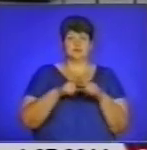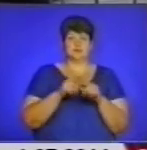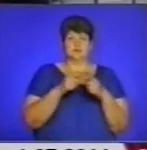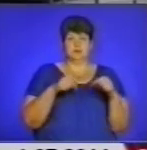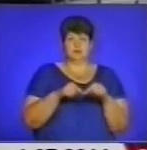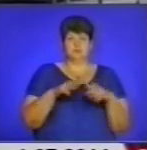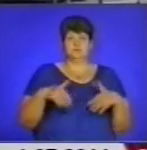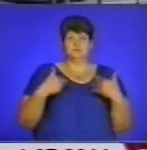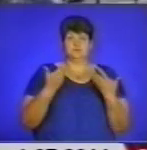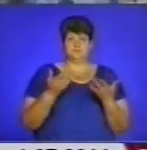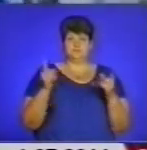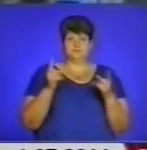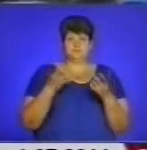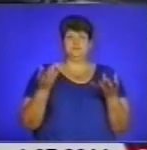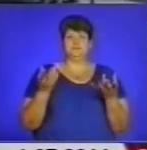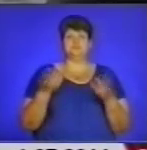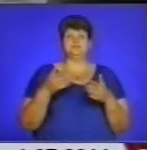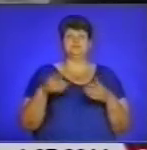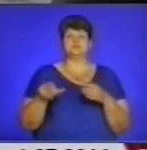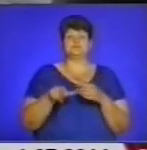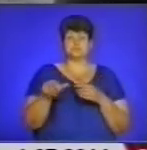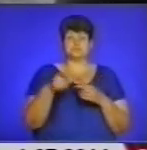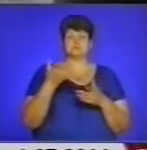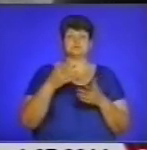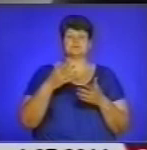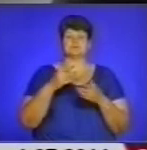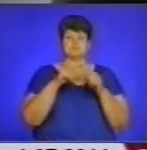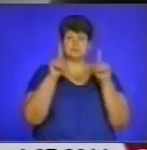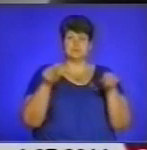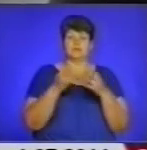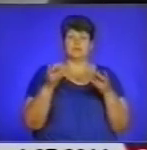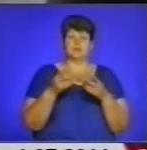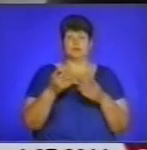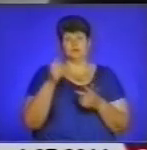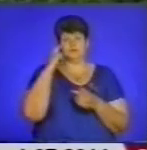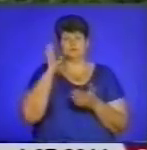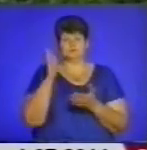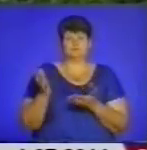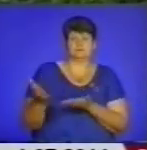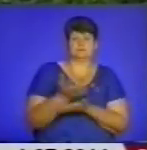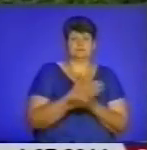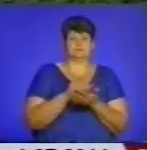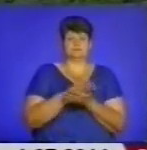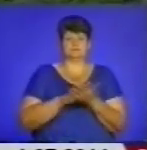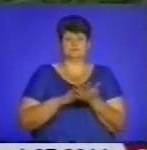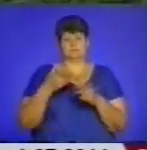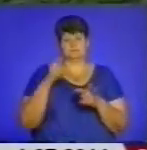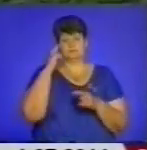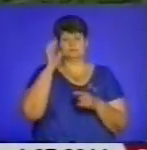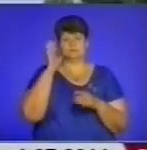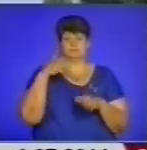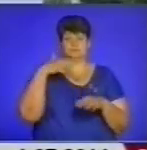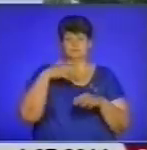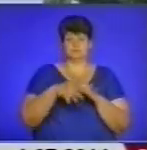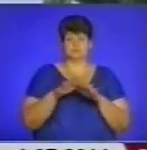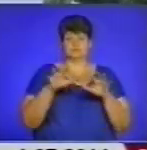Пропозиції щодо недоцільних дорожніх знаків активісти Автомайдану пропонують збирати і надалі, адже сподіваються на розуміння представників влади.